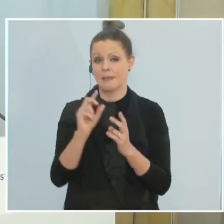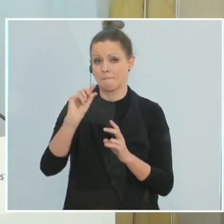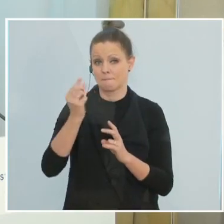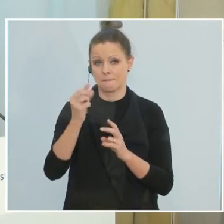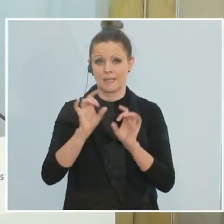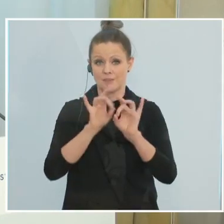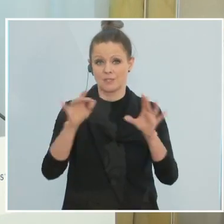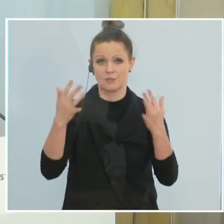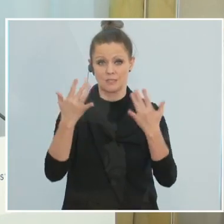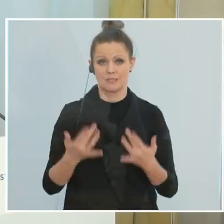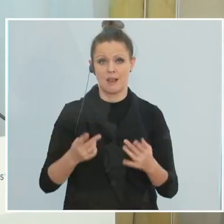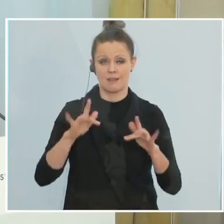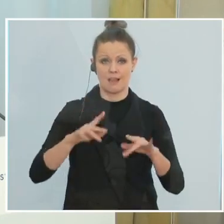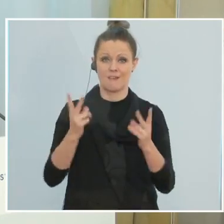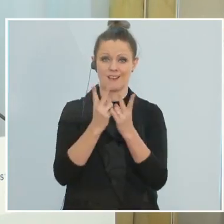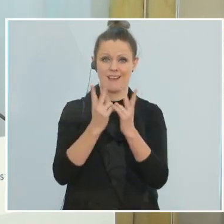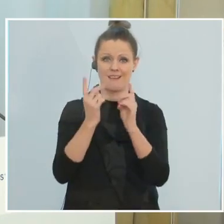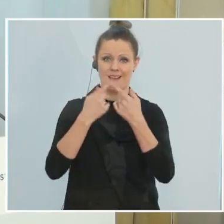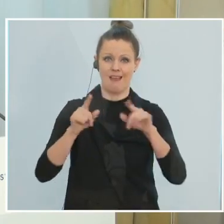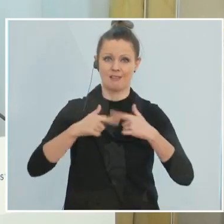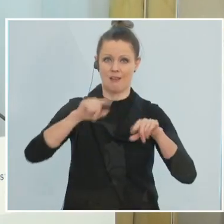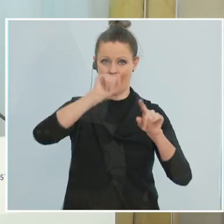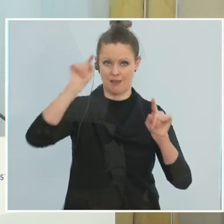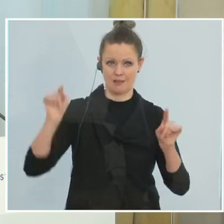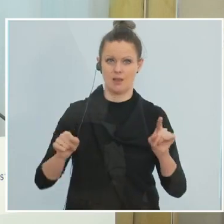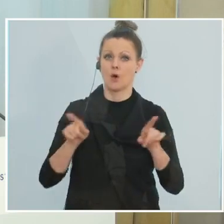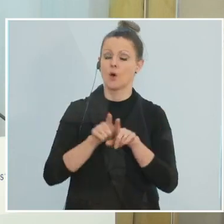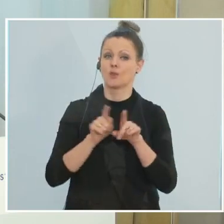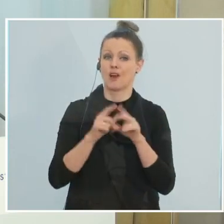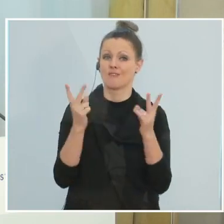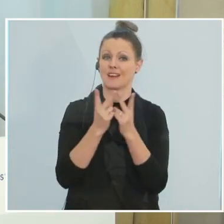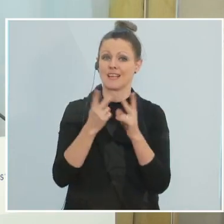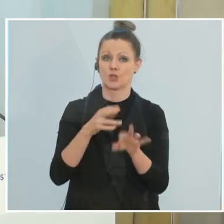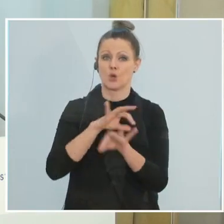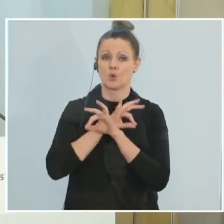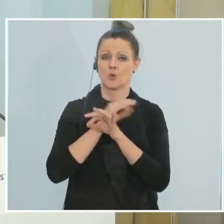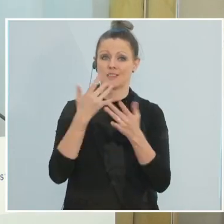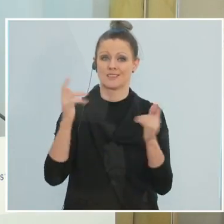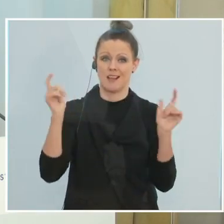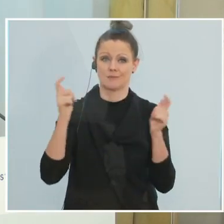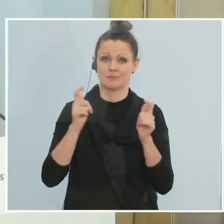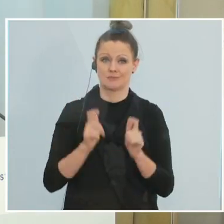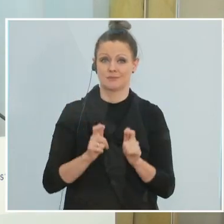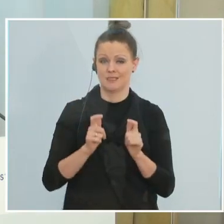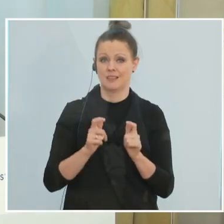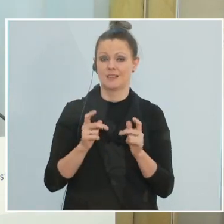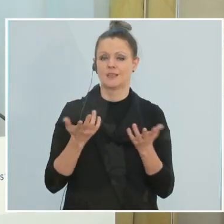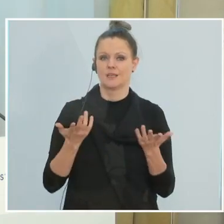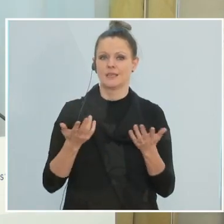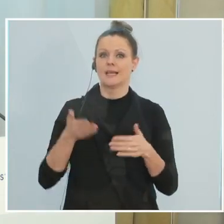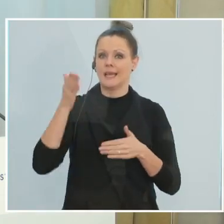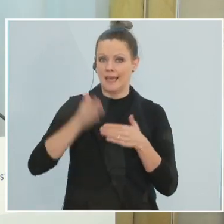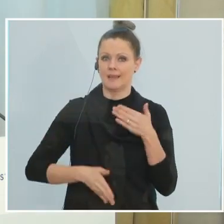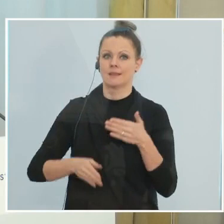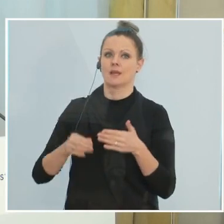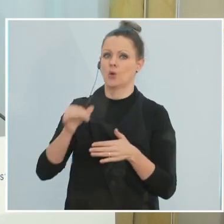im Vergleich zu anderen Ländern hatte und vergleichsweise geringe Todeszahlen hatte. Dann sind Ende Oktober,